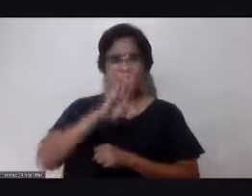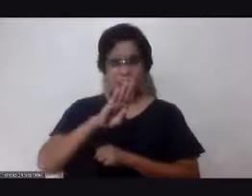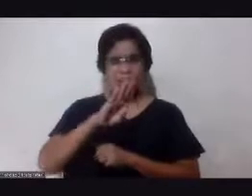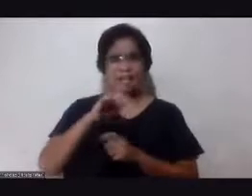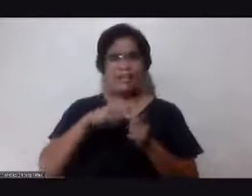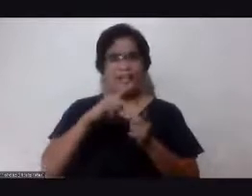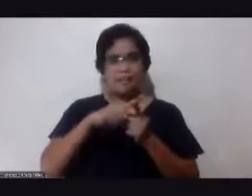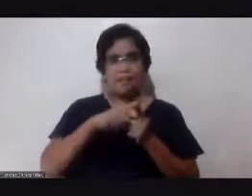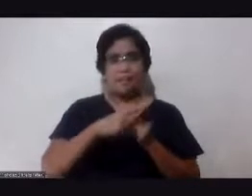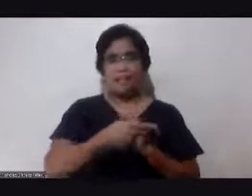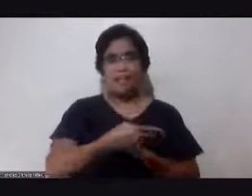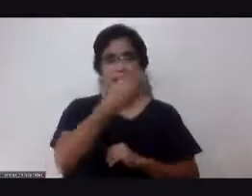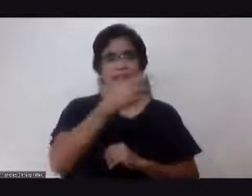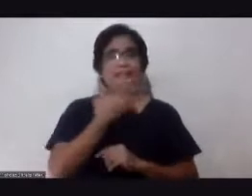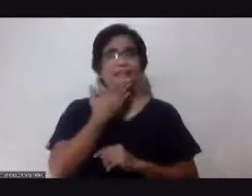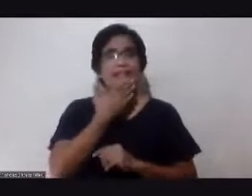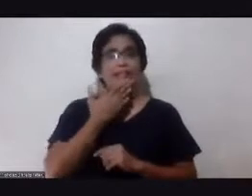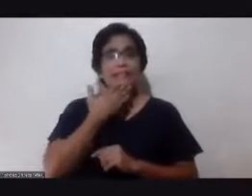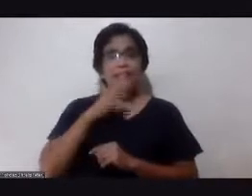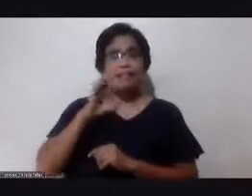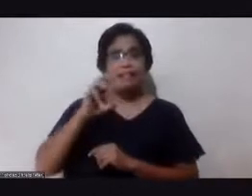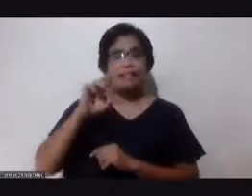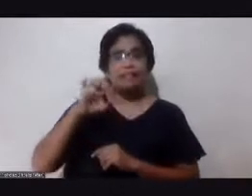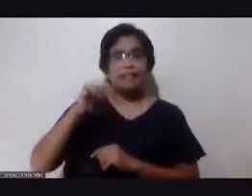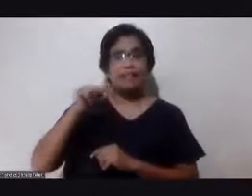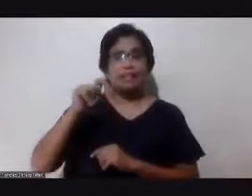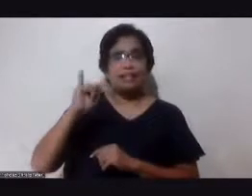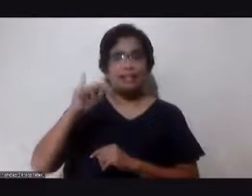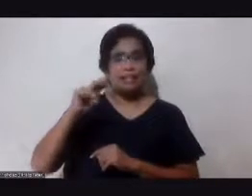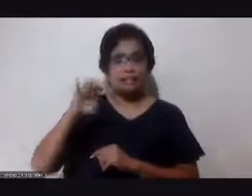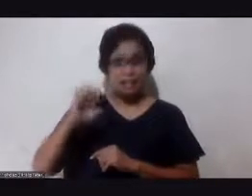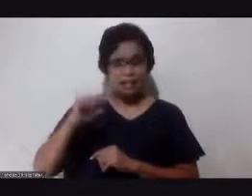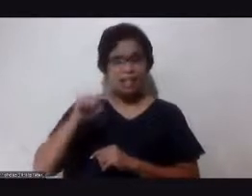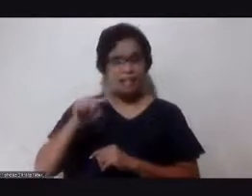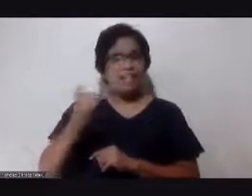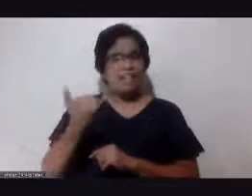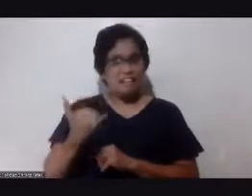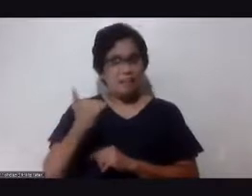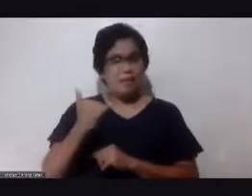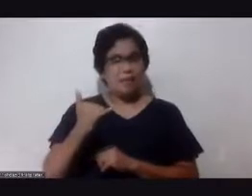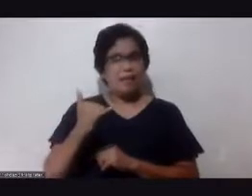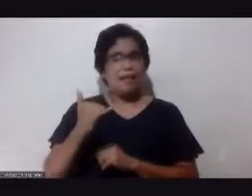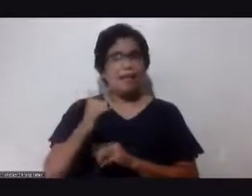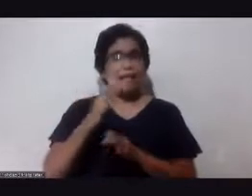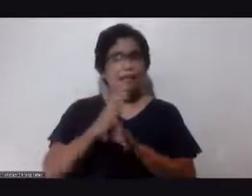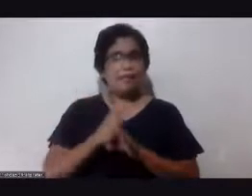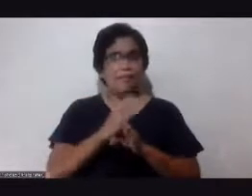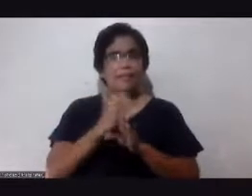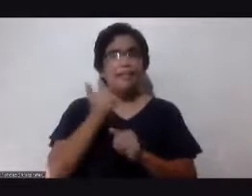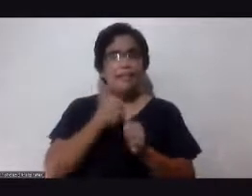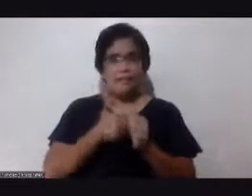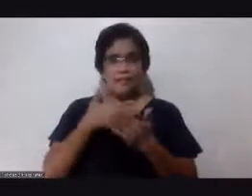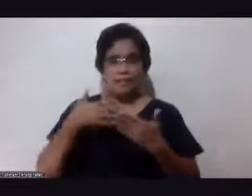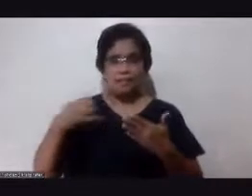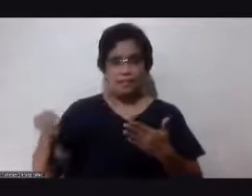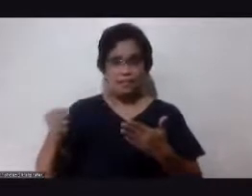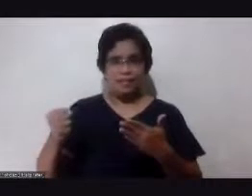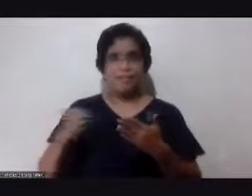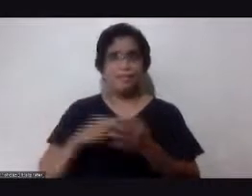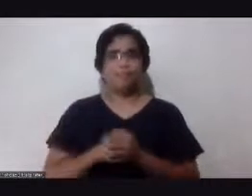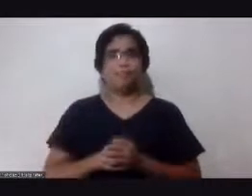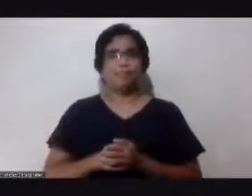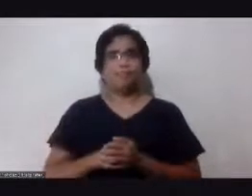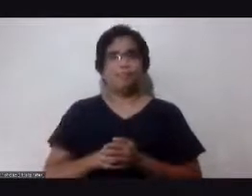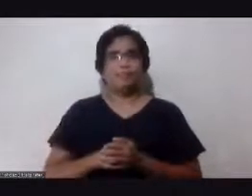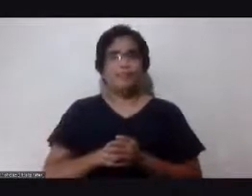I have to be careful again in everything I eat and I do. Okay, sinasabi lang natin na walang